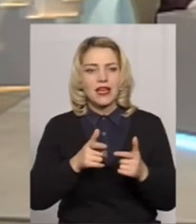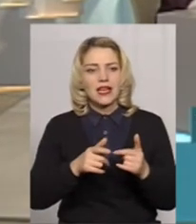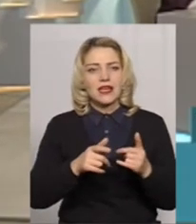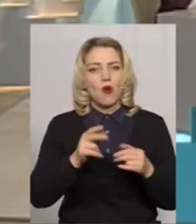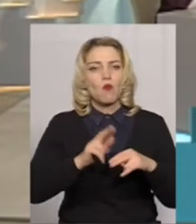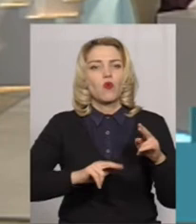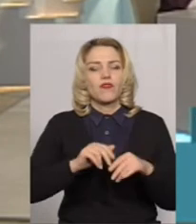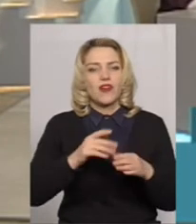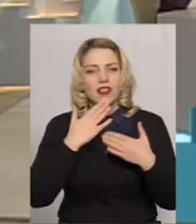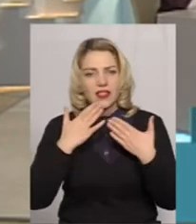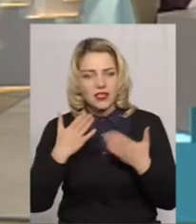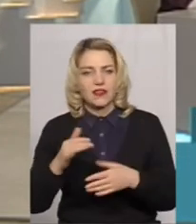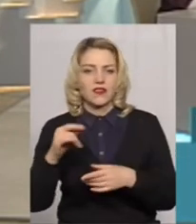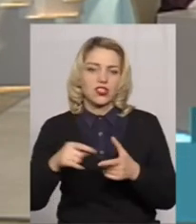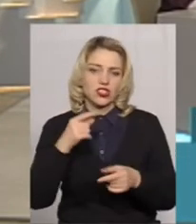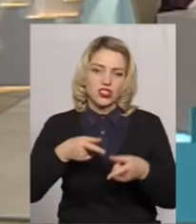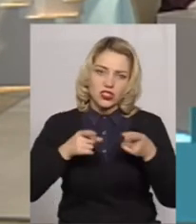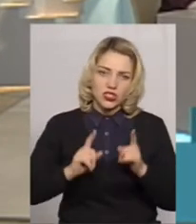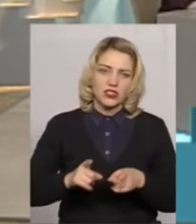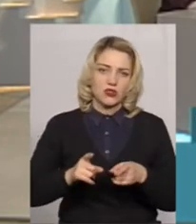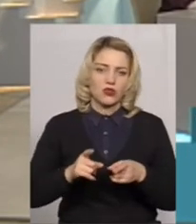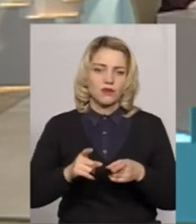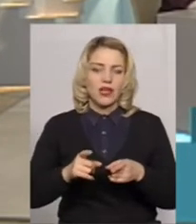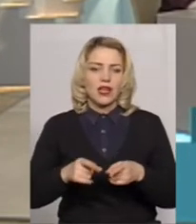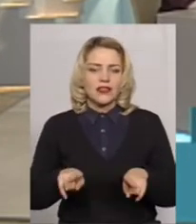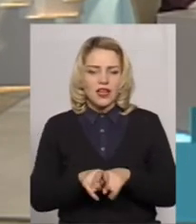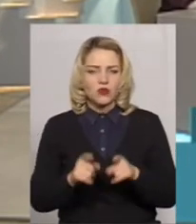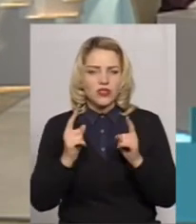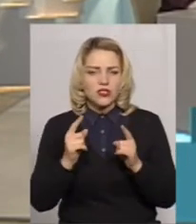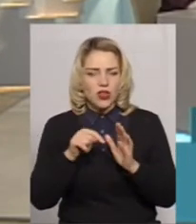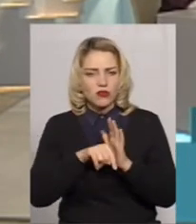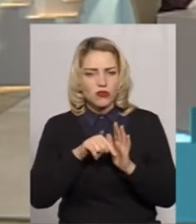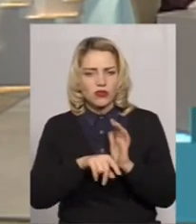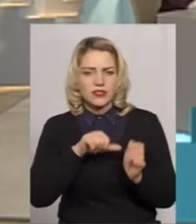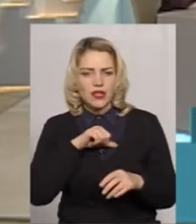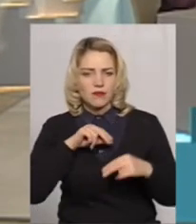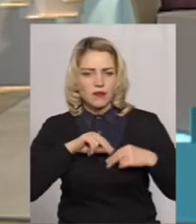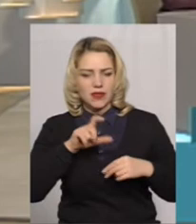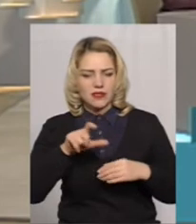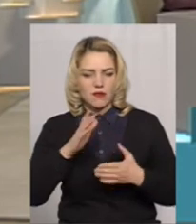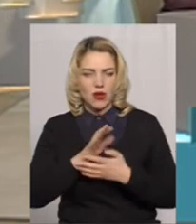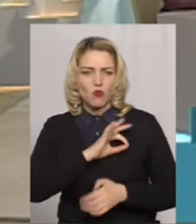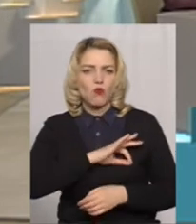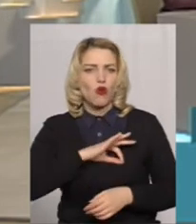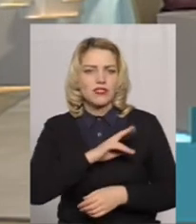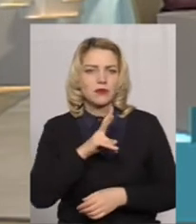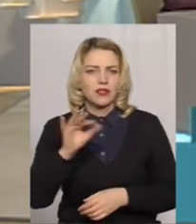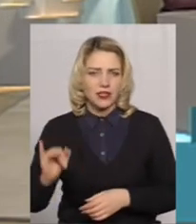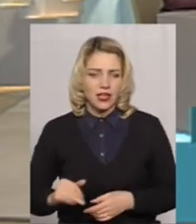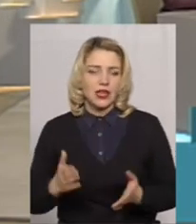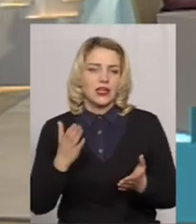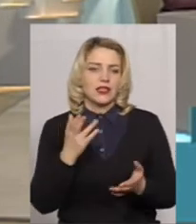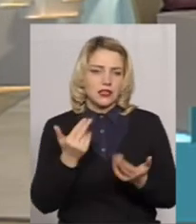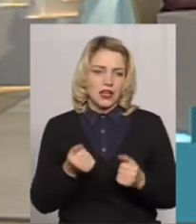І чи дійсно таку визначальну роль у захисті самих працівників мають профспілкові організації? Так,